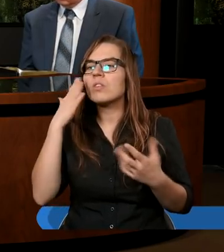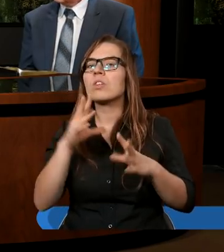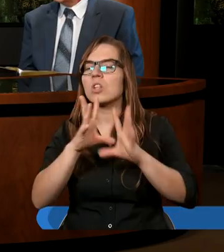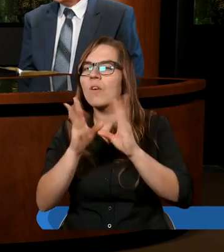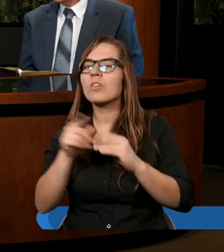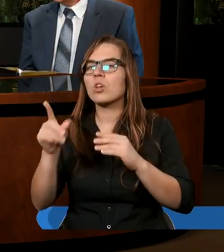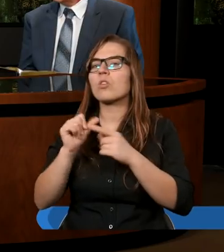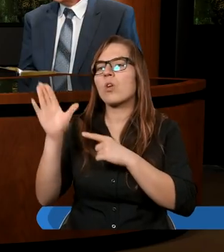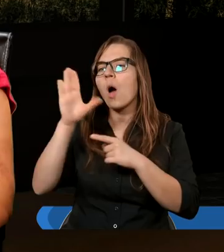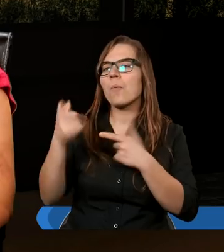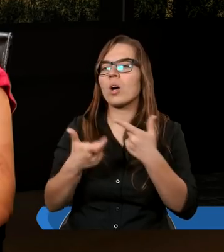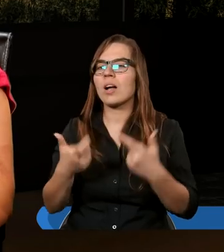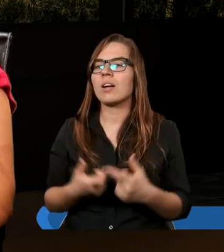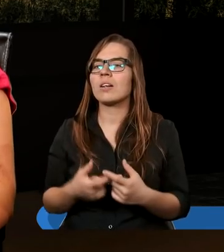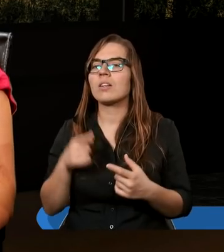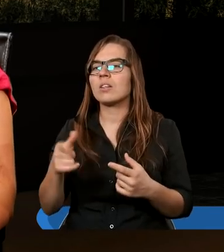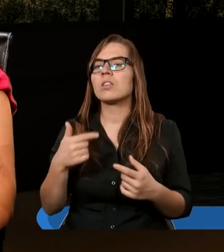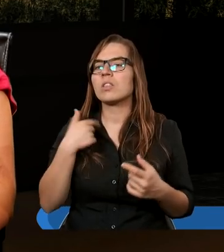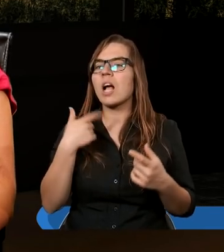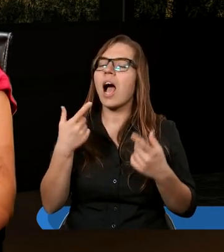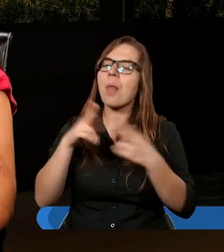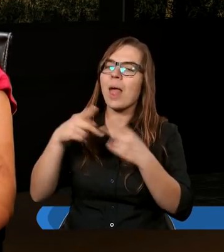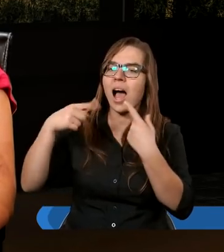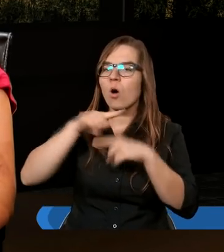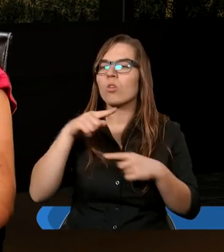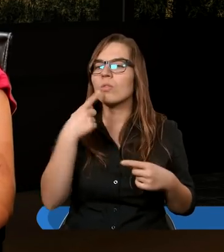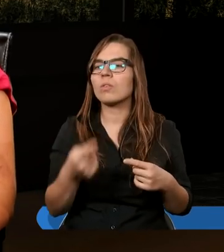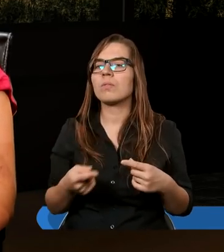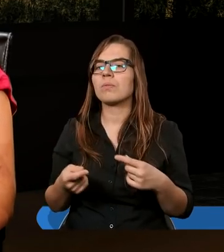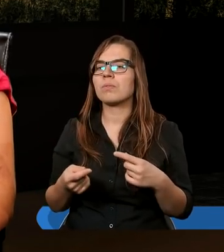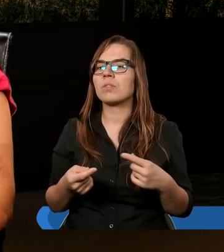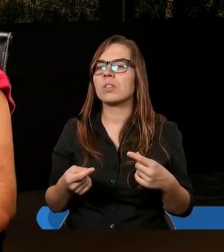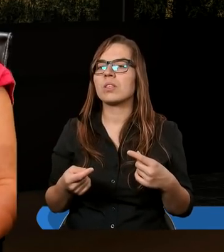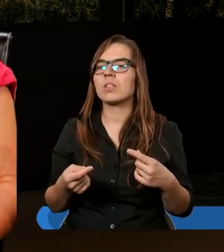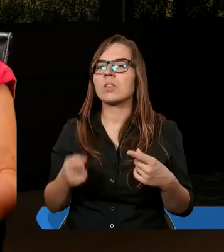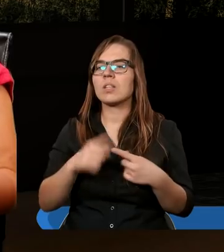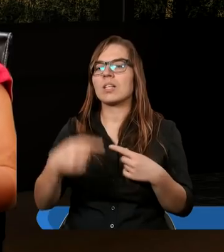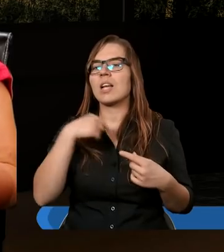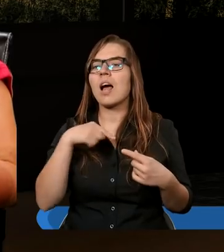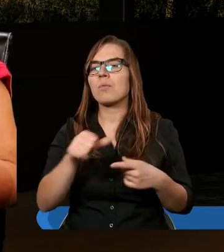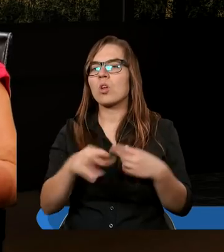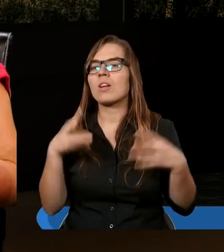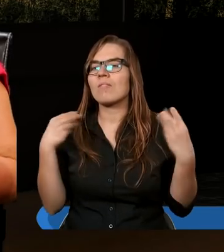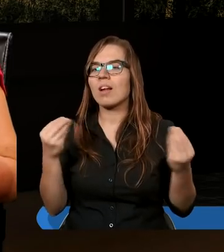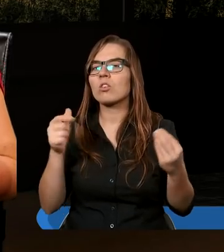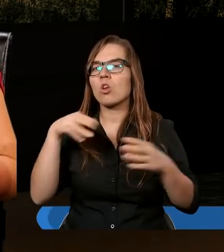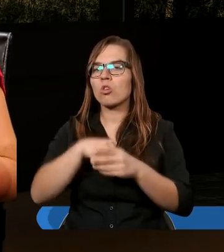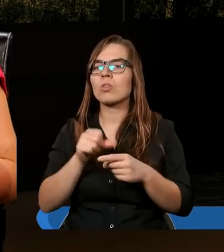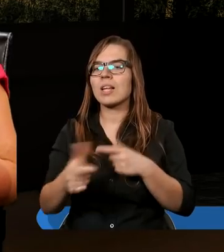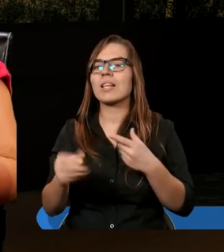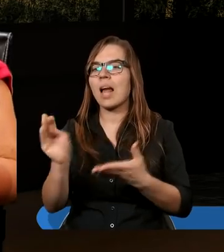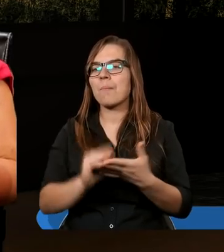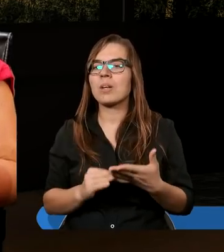one pochodziły od Pana Boga. To ja się wyrażę na odwrót. Bo ja chciałam powiedzieć, że dla mnie to jest fantastyczne, co tu jest